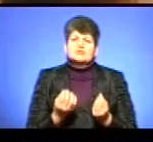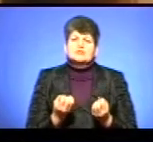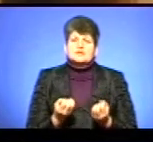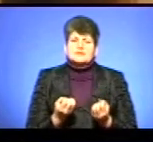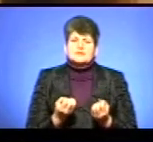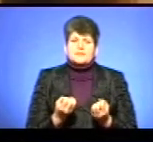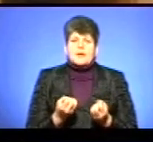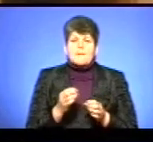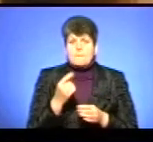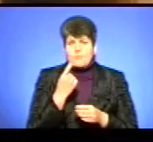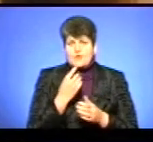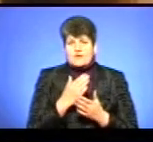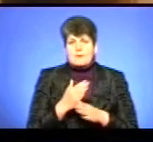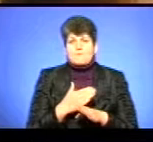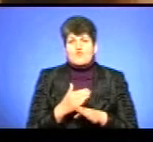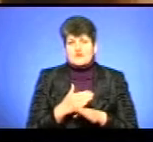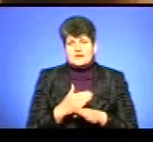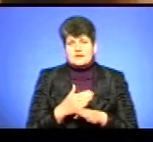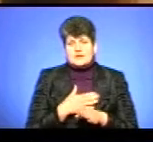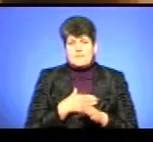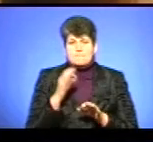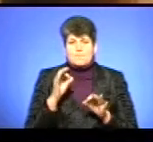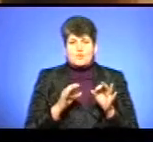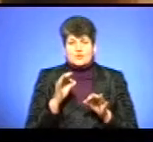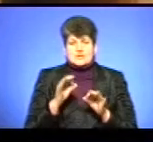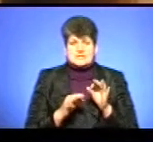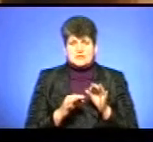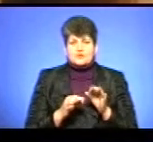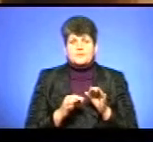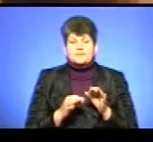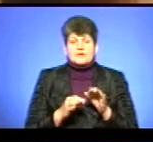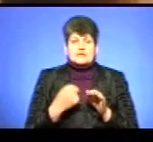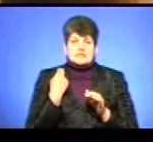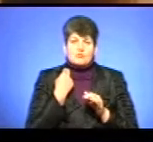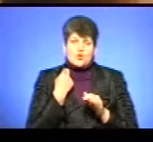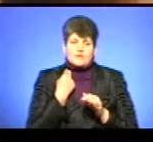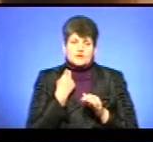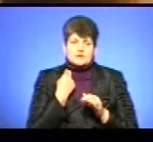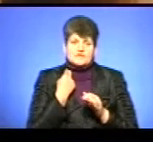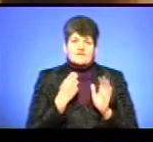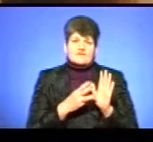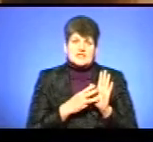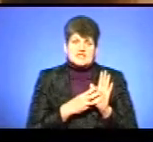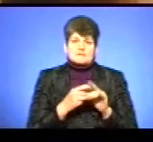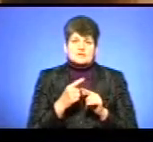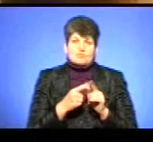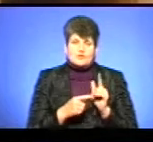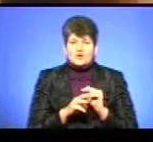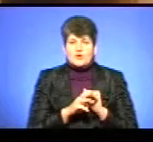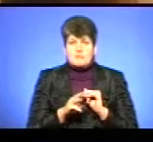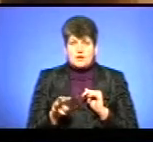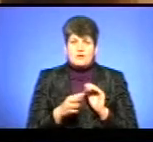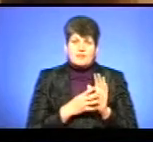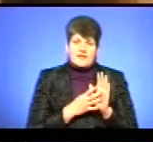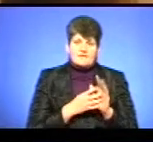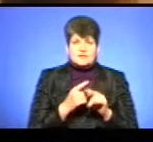про виділення нам пропорційно до відсотку заборгованості 8,5 мільйонів, 9